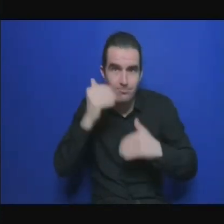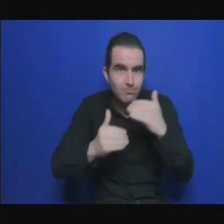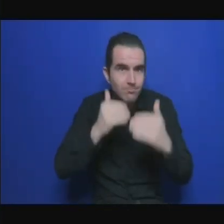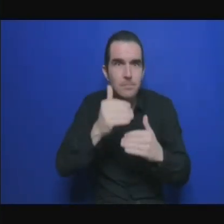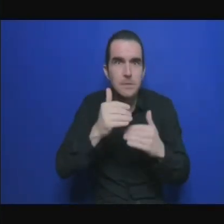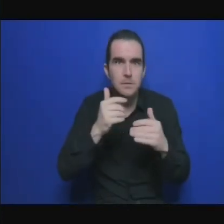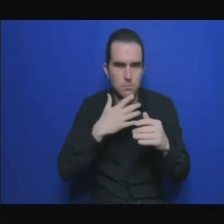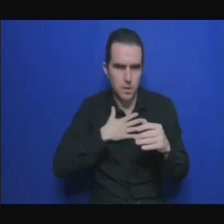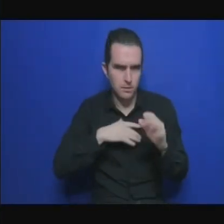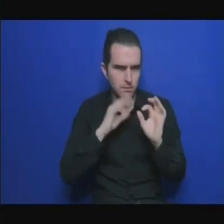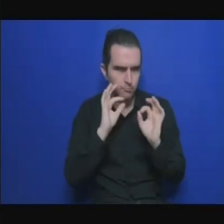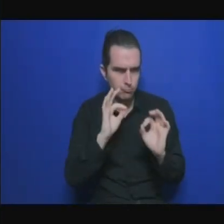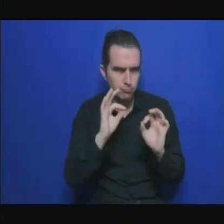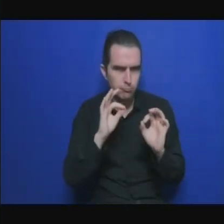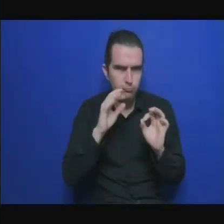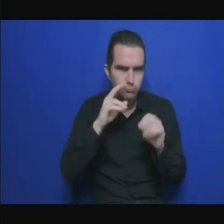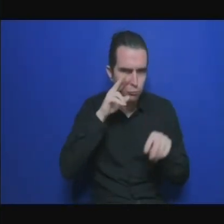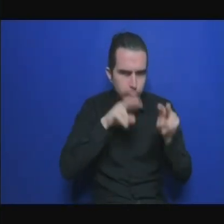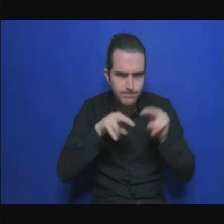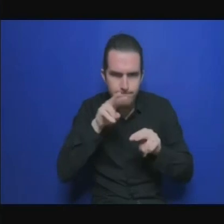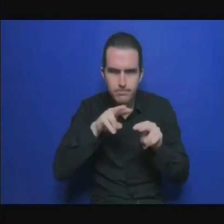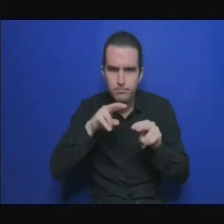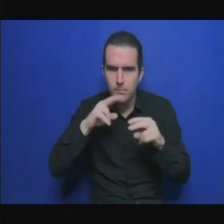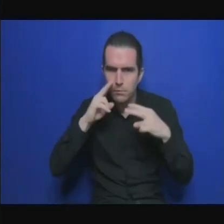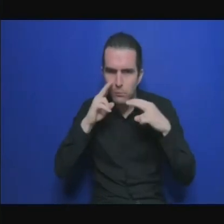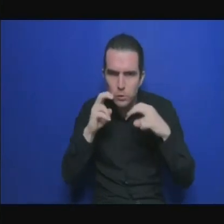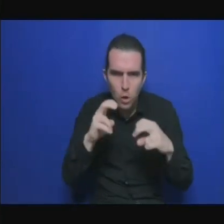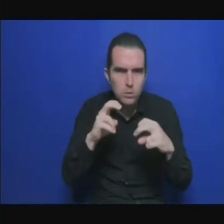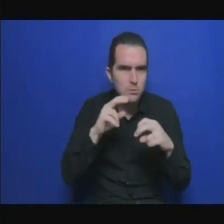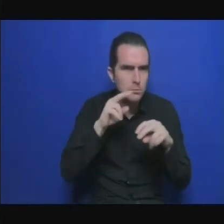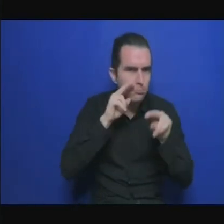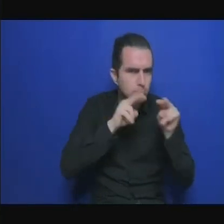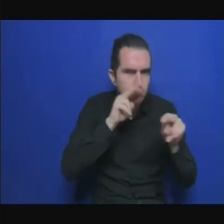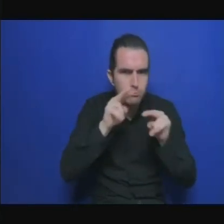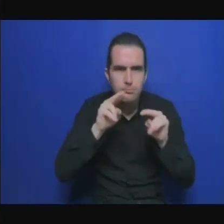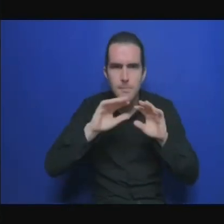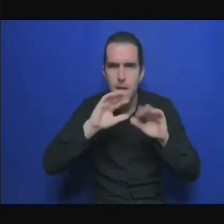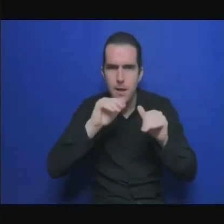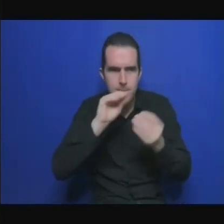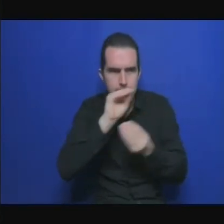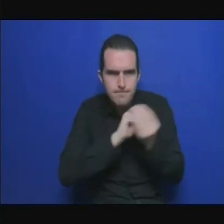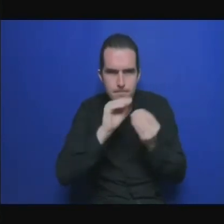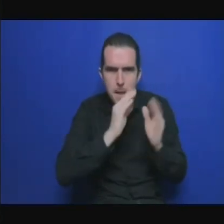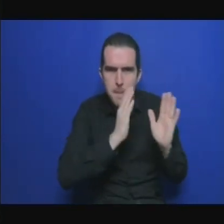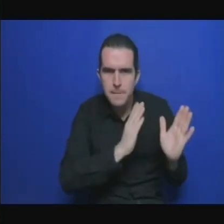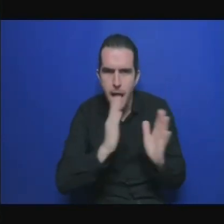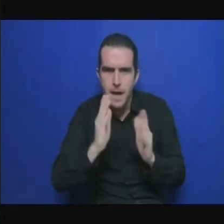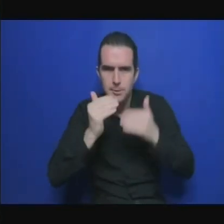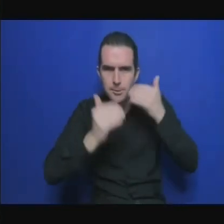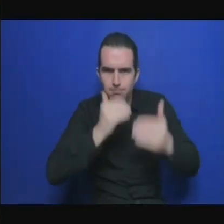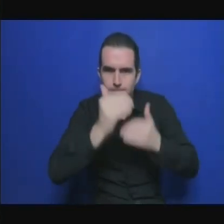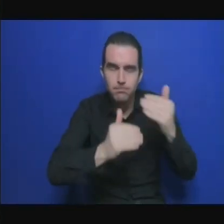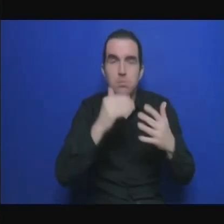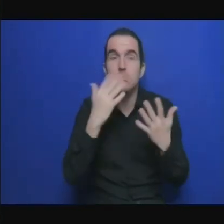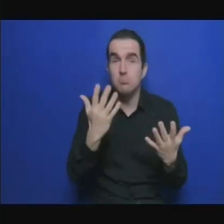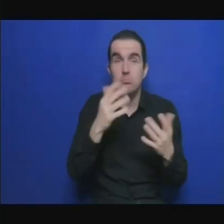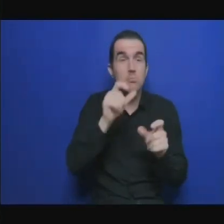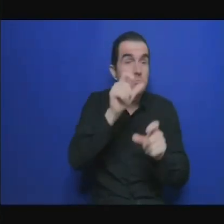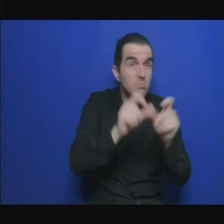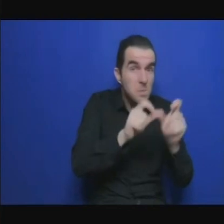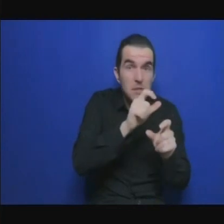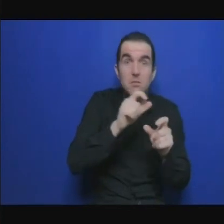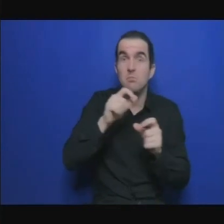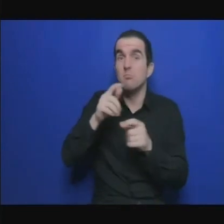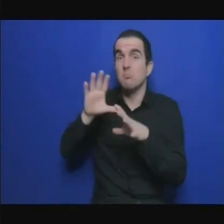à l'adaptation voilà en tout cas moi j'ai été vraiment ravi de participer à ce débat et je voulais vraiment vous remercier